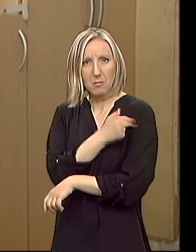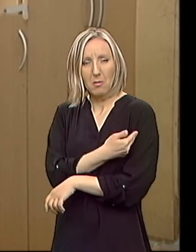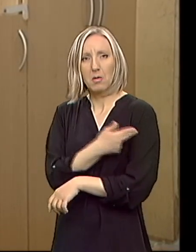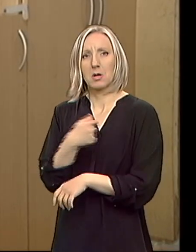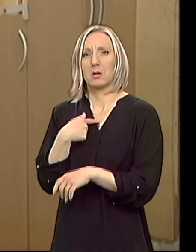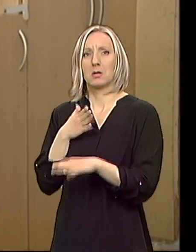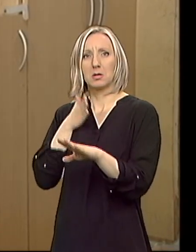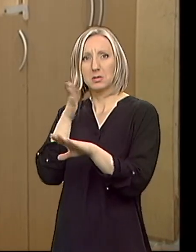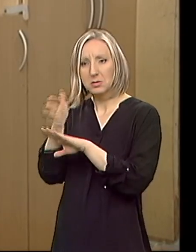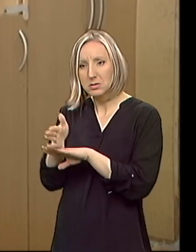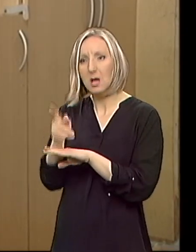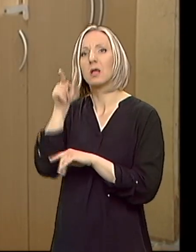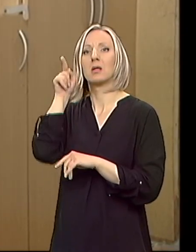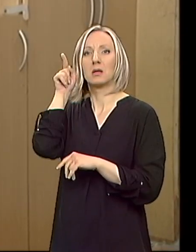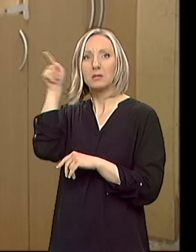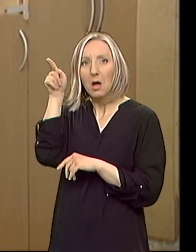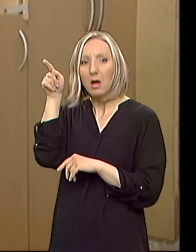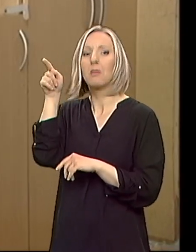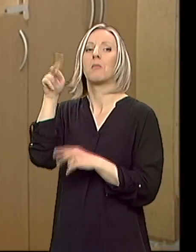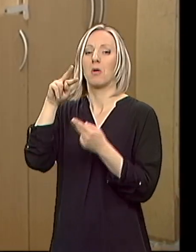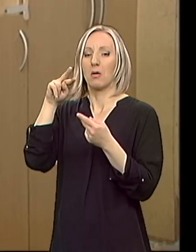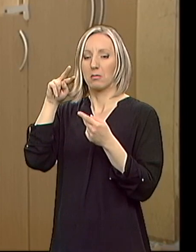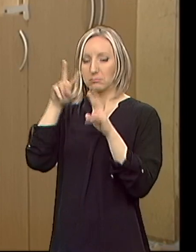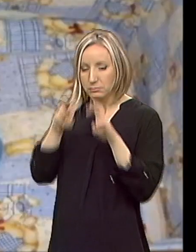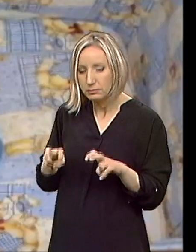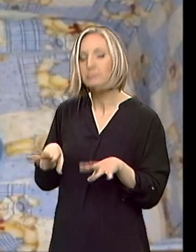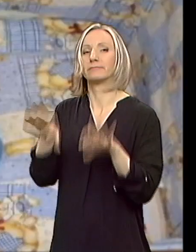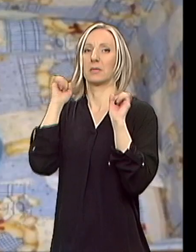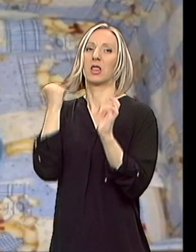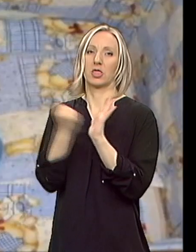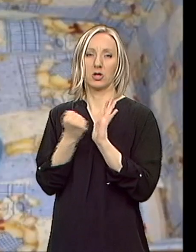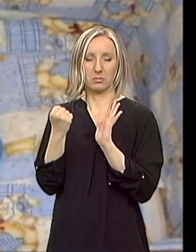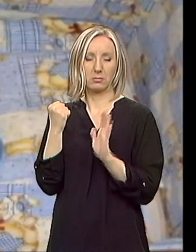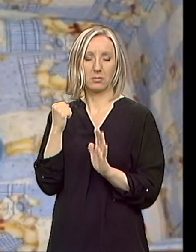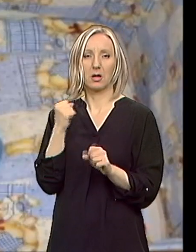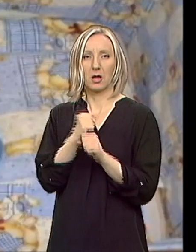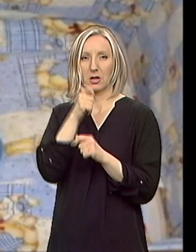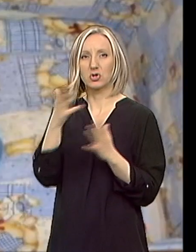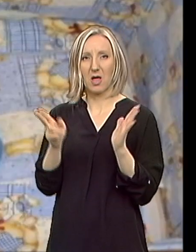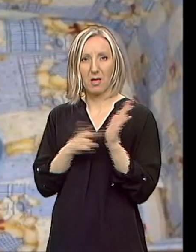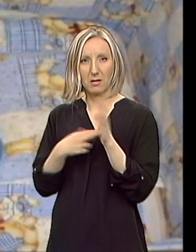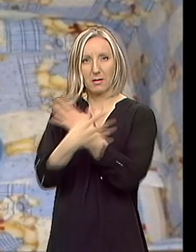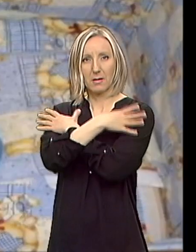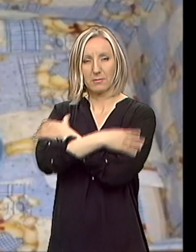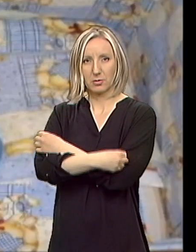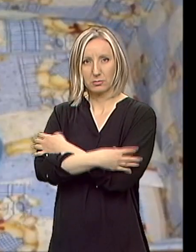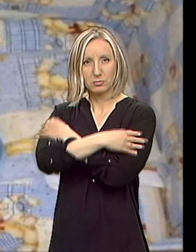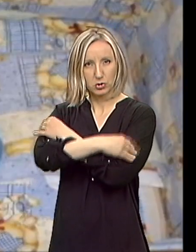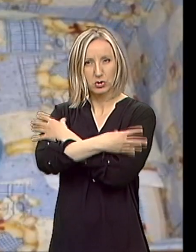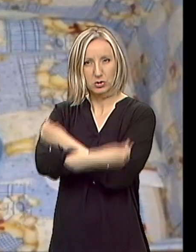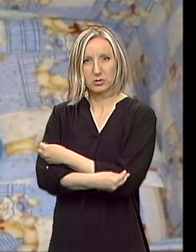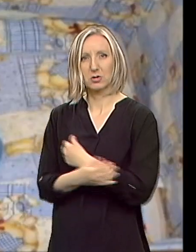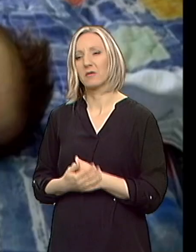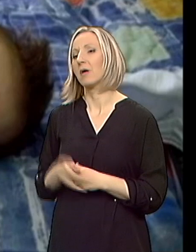I onda smo tada i saznali da ima dižernu distrofiju. Prvo što je bilo, bilo je da se raspitamo prvo koji sve lekari trebaju da ga